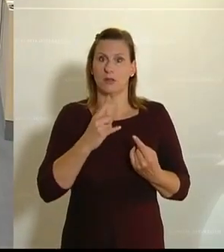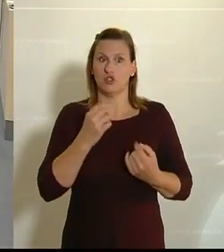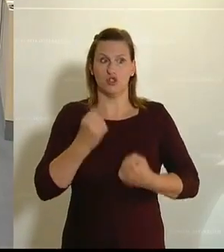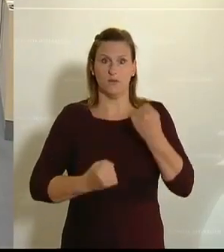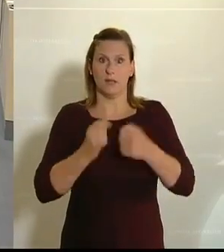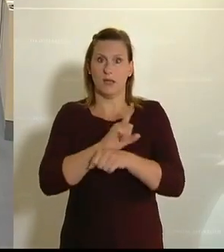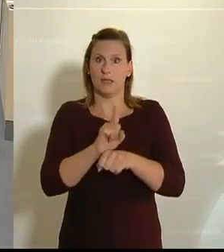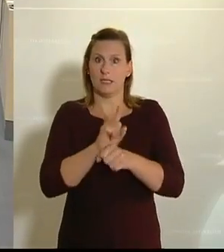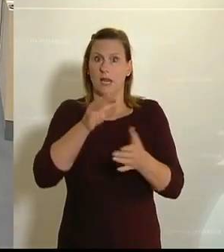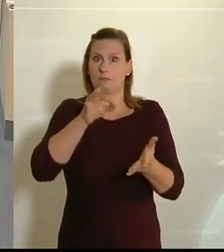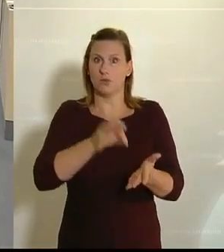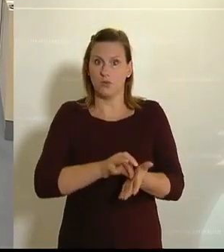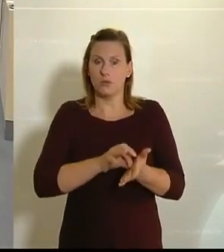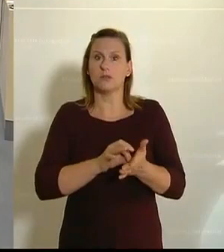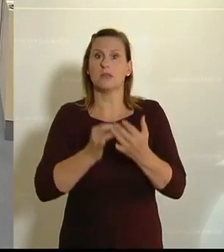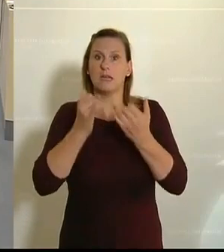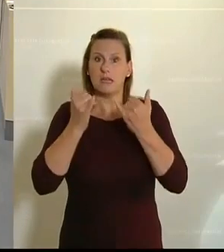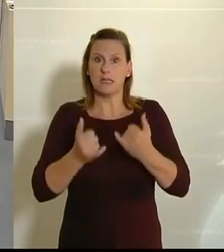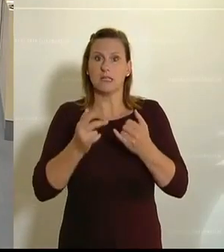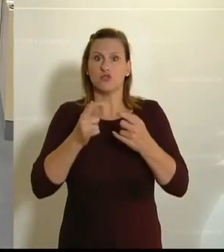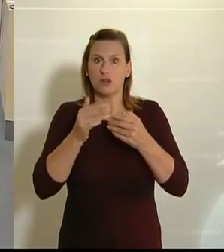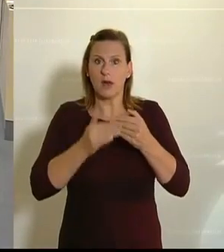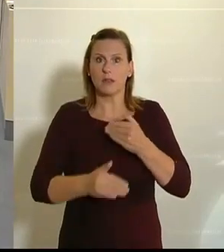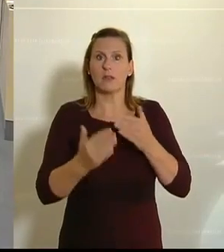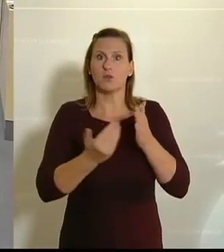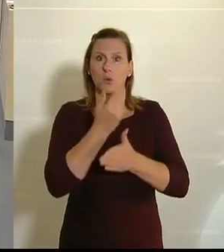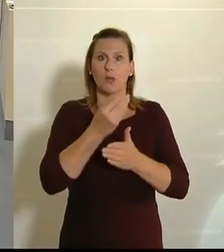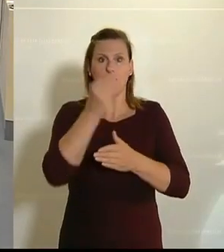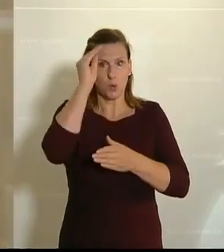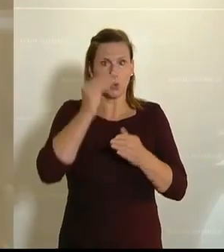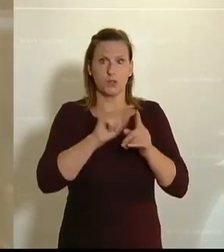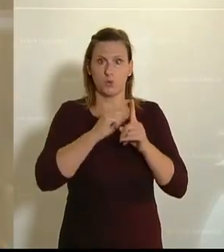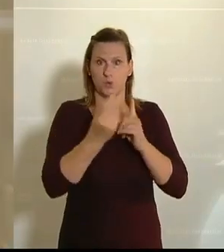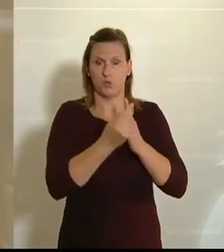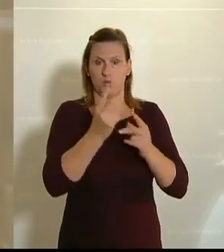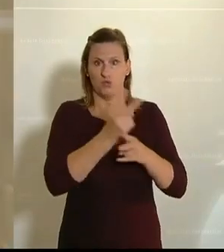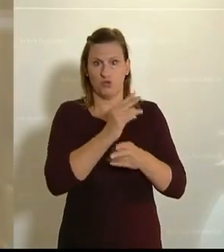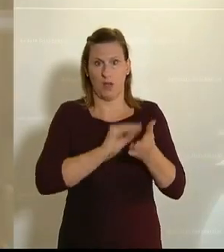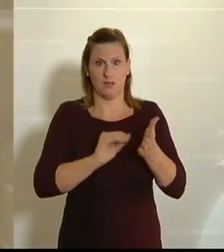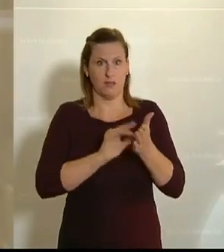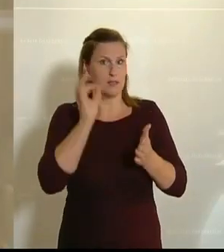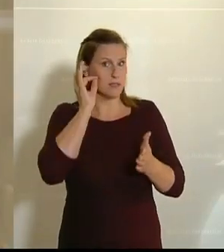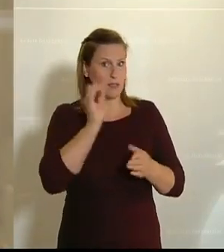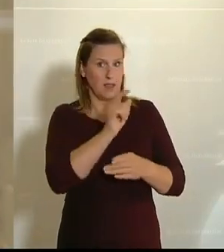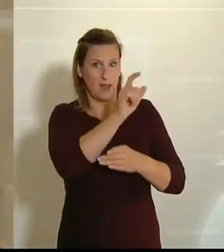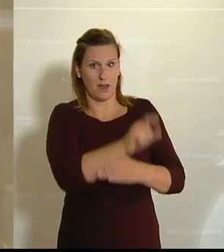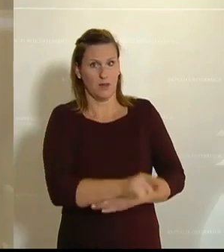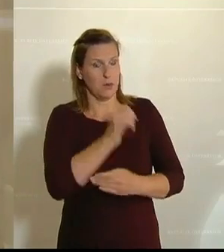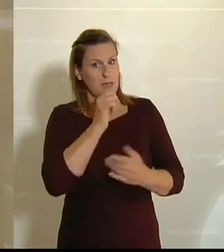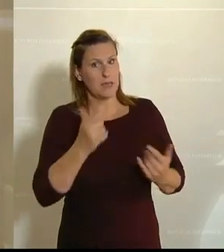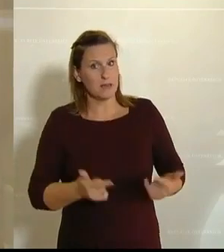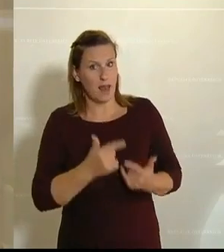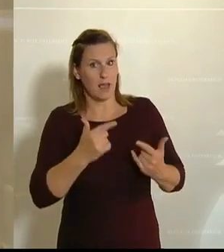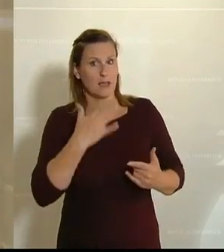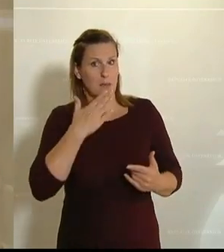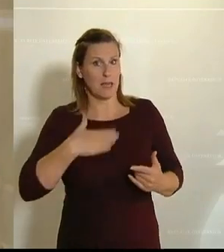schwierigen Zeitpunkt startet die neue Kunst und Kulturstaatssekretärin. Es ist nicht leicht. Und liebe